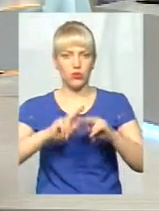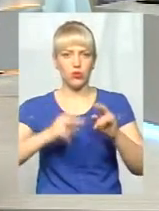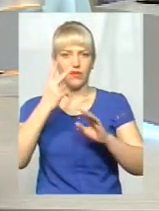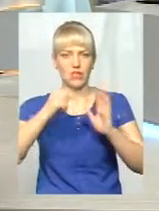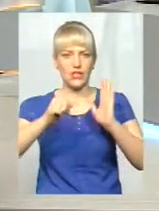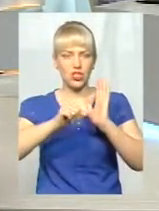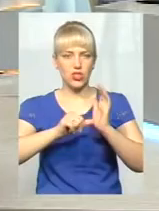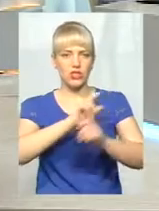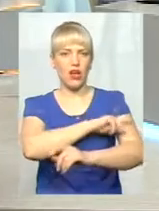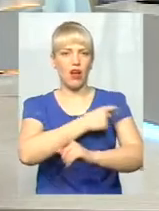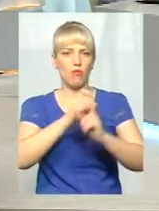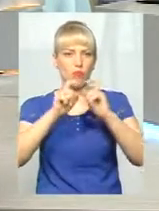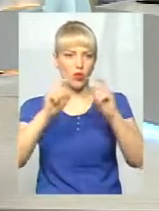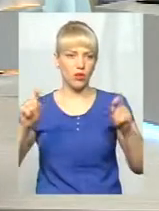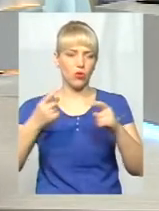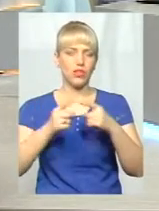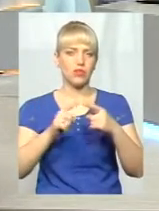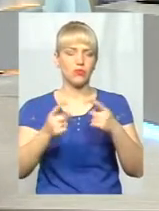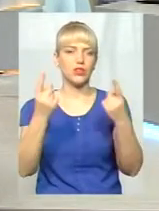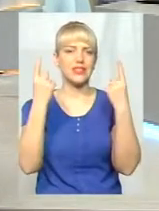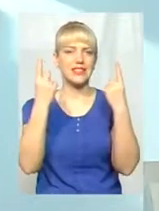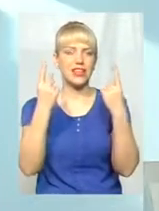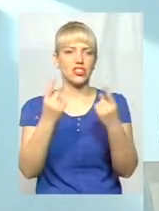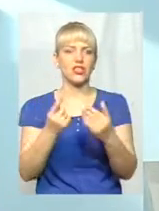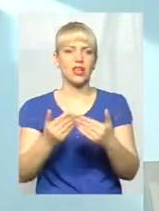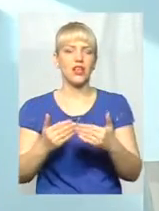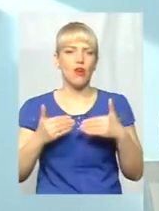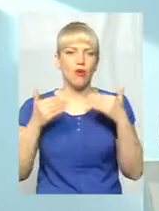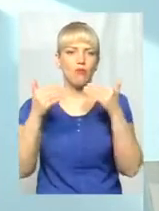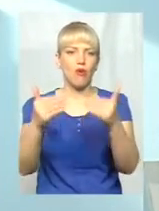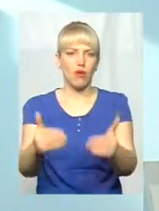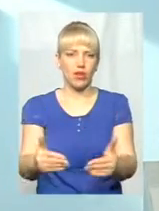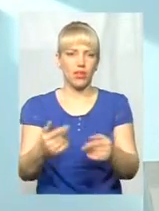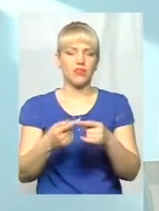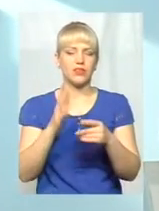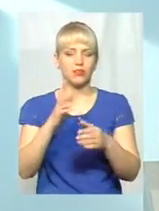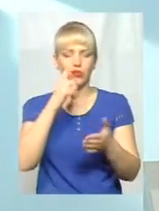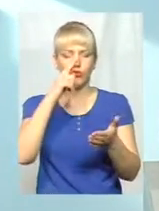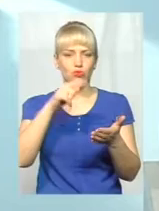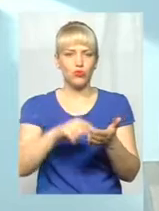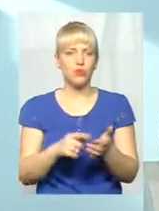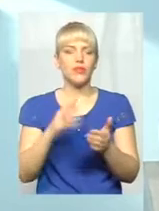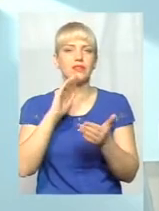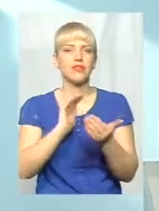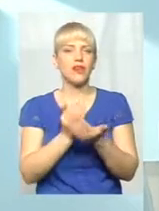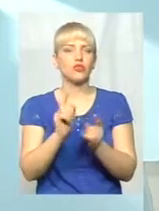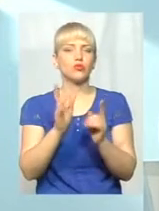області до кінця року, це буде значний прорив, це буде доступність, а якість буде чому? Тому що буде обладнання,